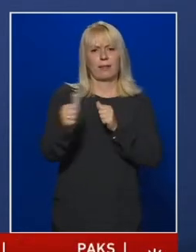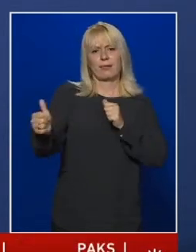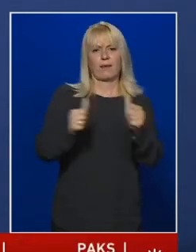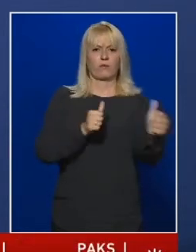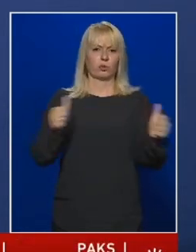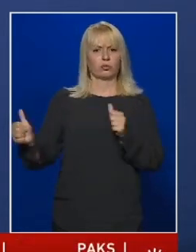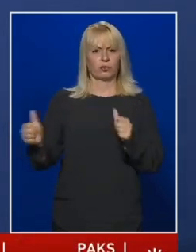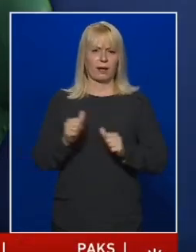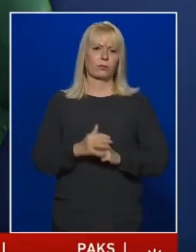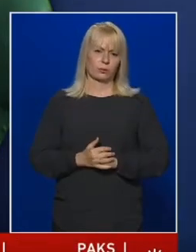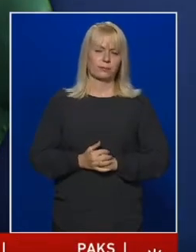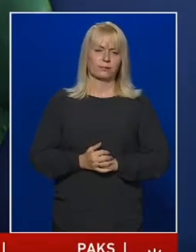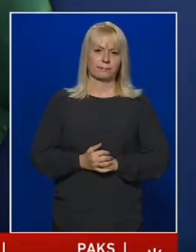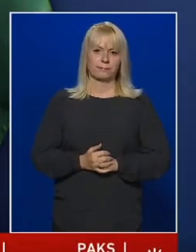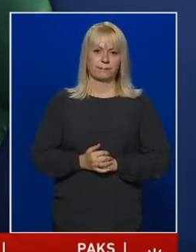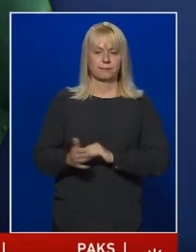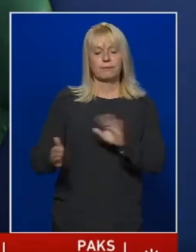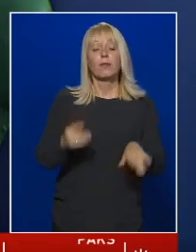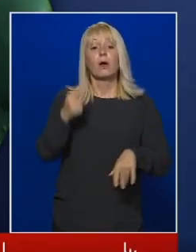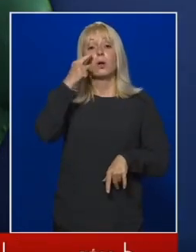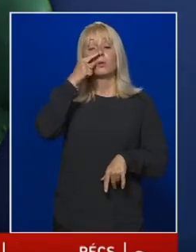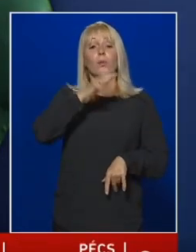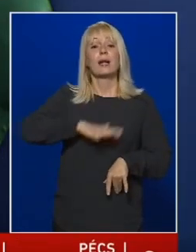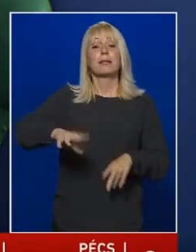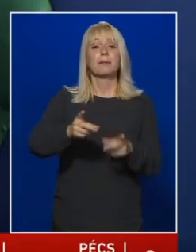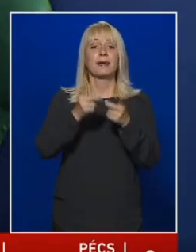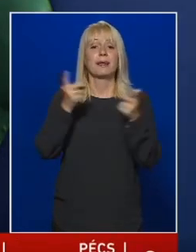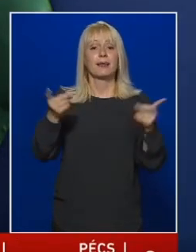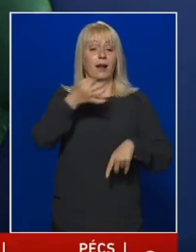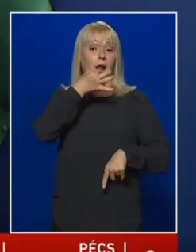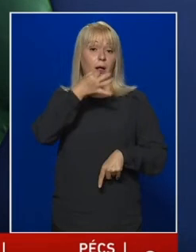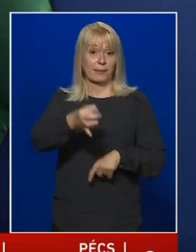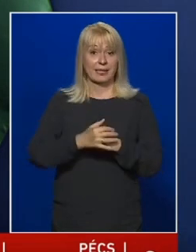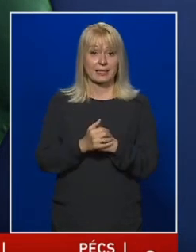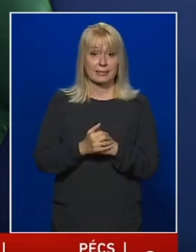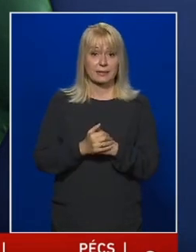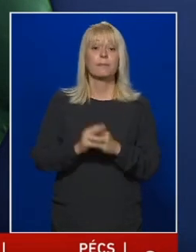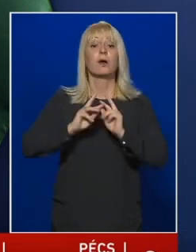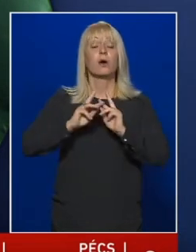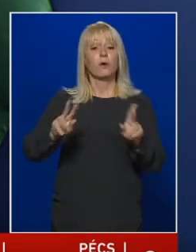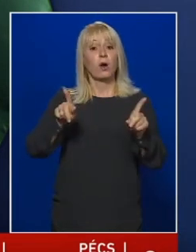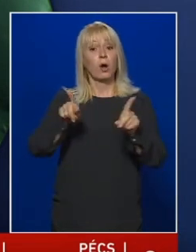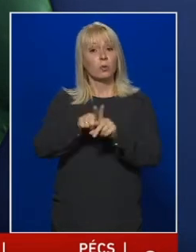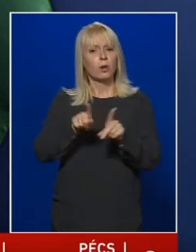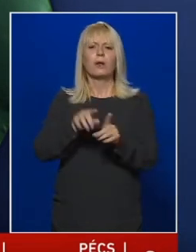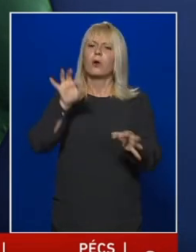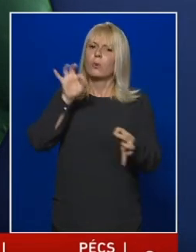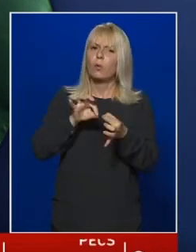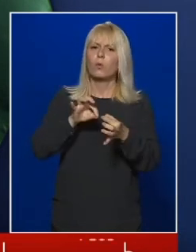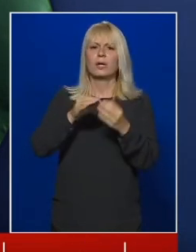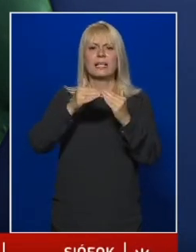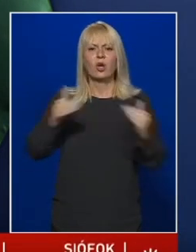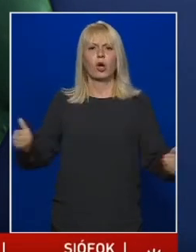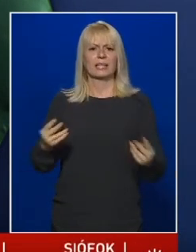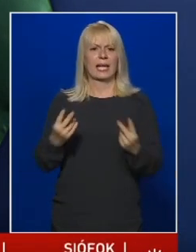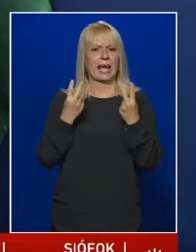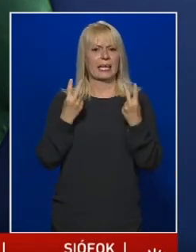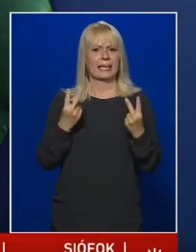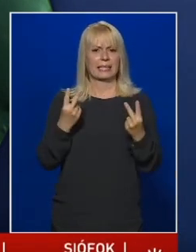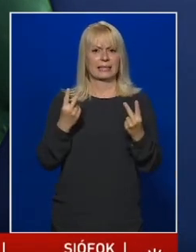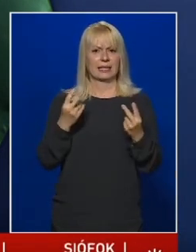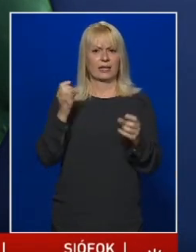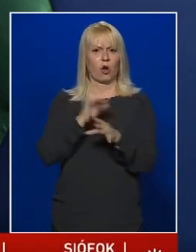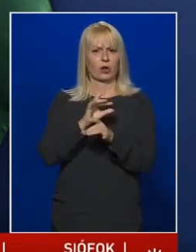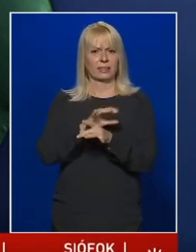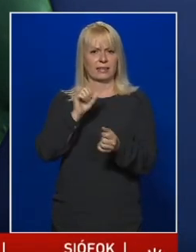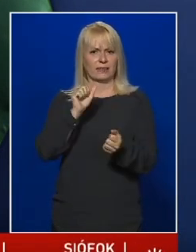egymástól. A Nógrád megyei hírlap kérdezi, létezik egy olyan konkrét határérték az aktív fertőzöttek